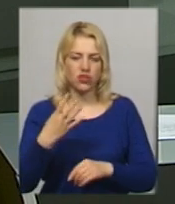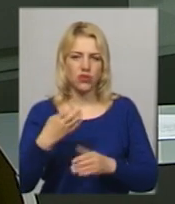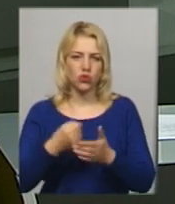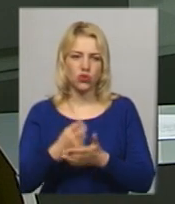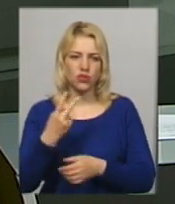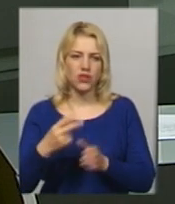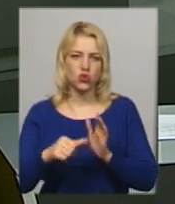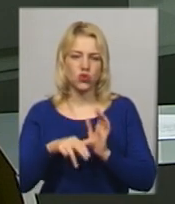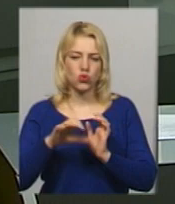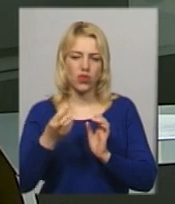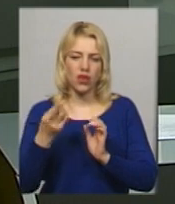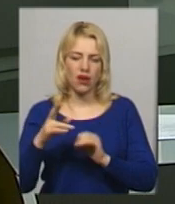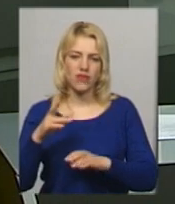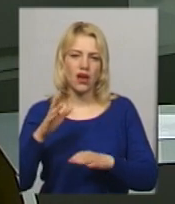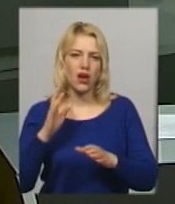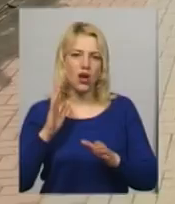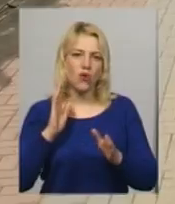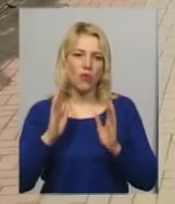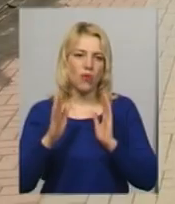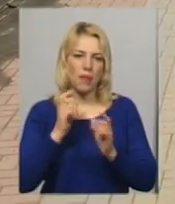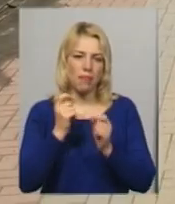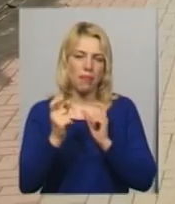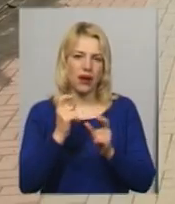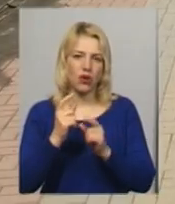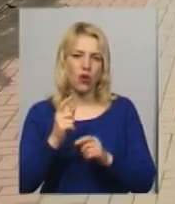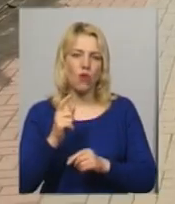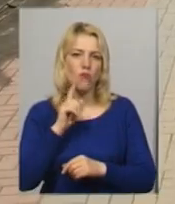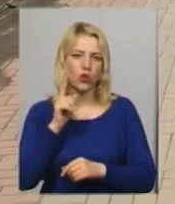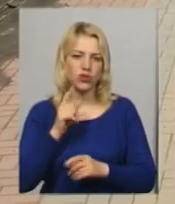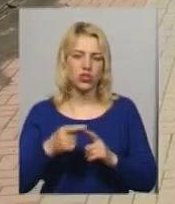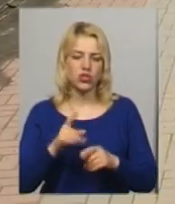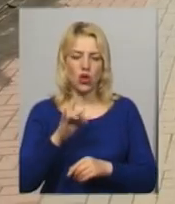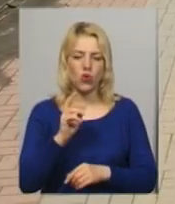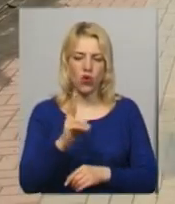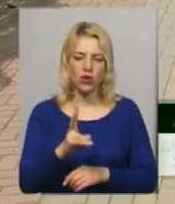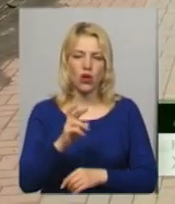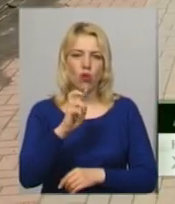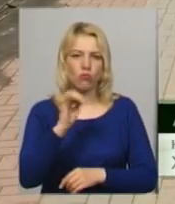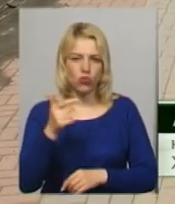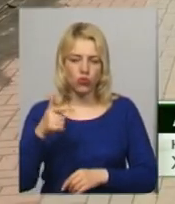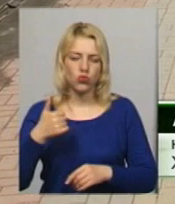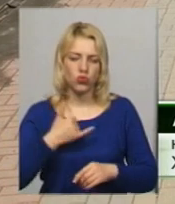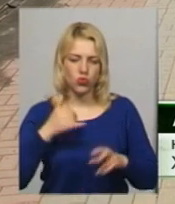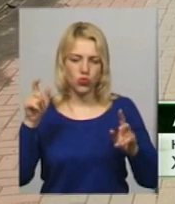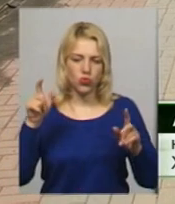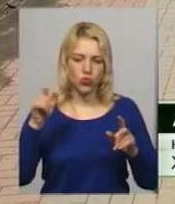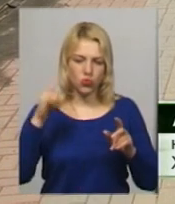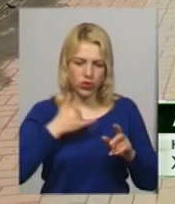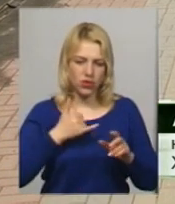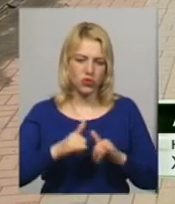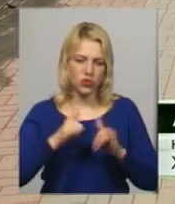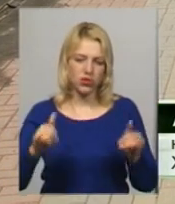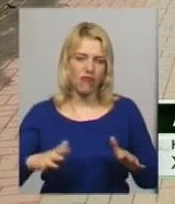26 травня у парку «Молодіжний». «Рокендбух» у нас зростає в масштабах. Тобто у нас три сцени,